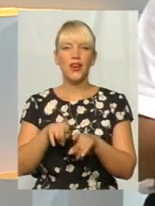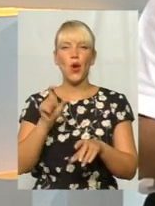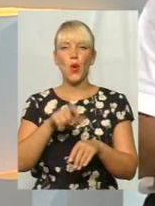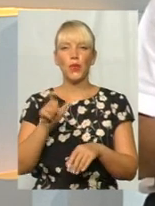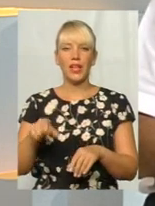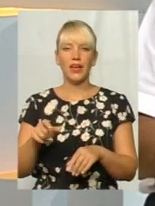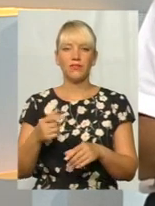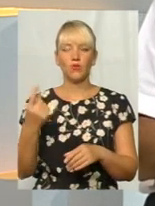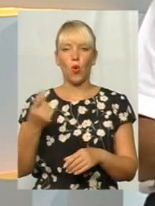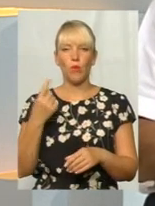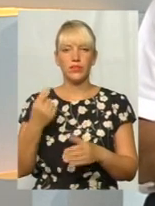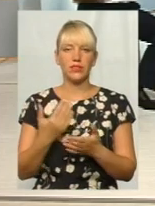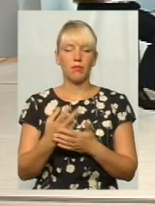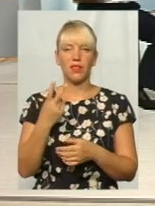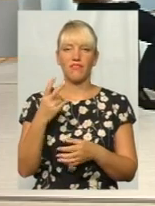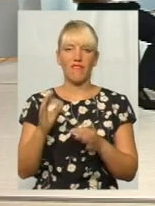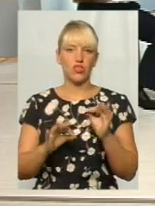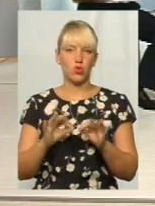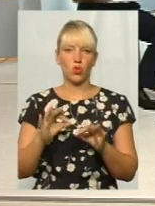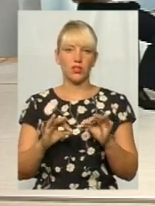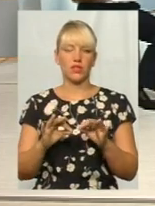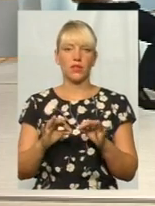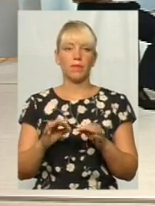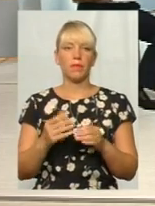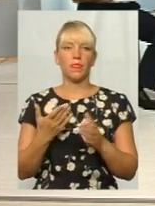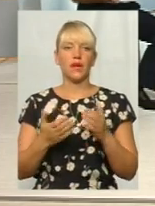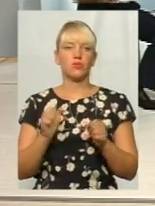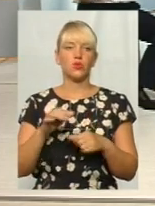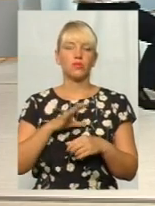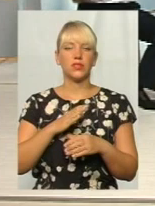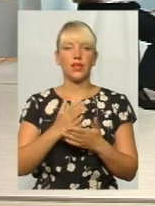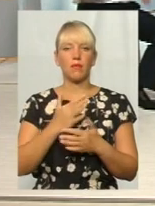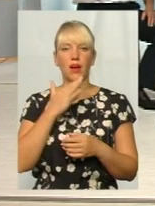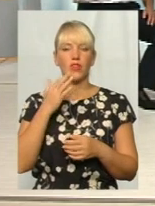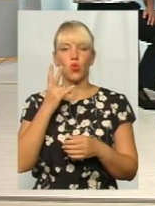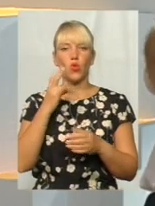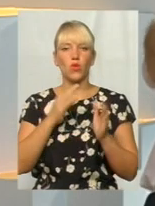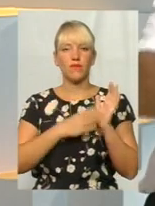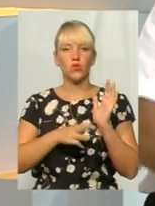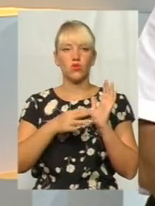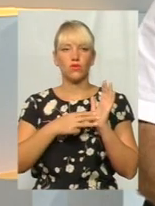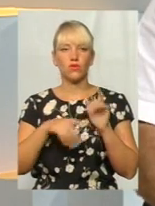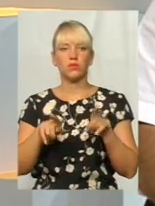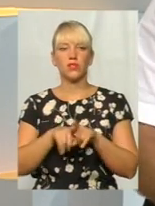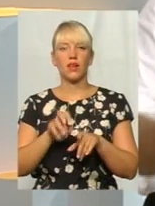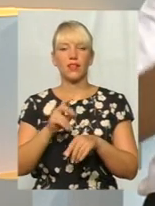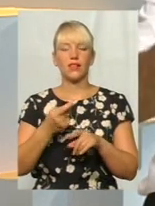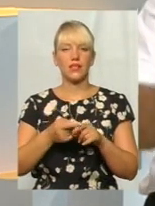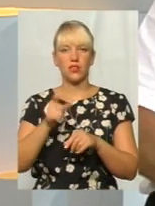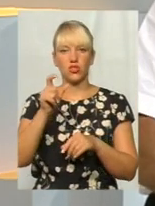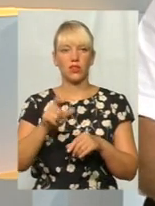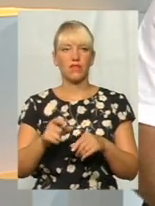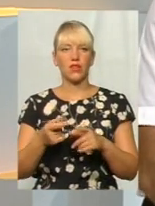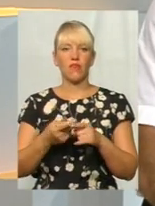може, в області 2 відсотки, якщо є, можливо, навіть багато. А 98 відсотків, о так як цей чоловік, вони